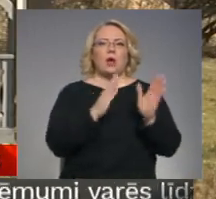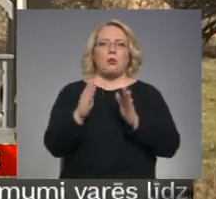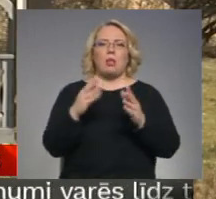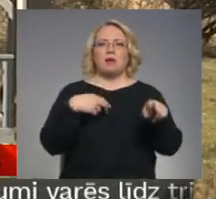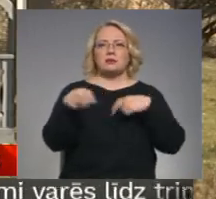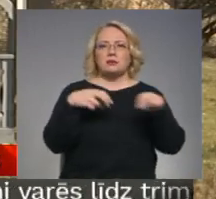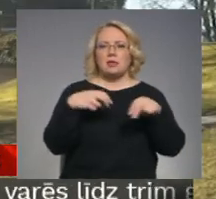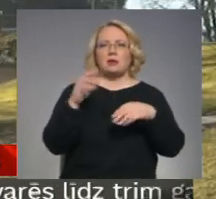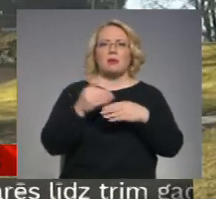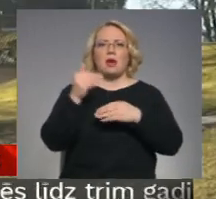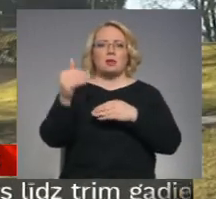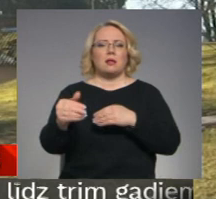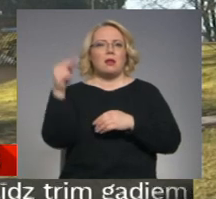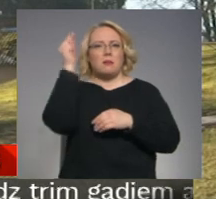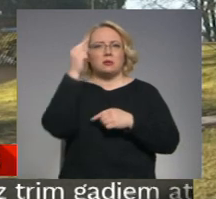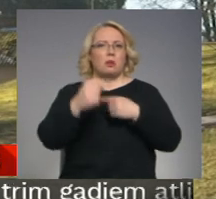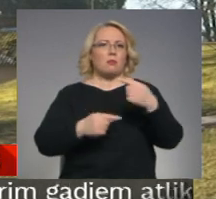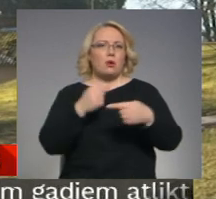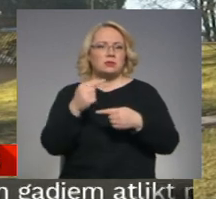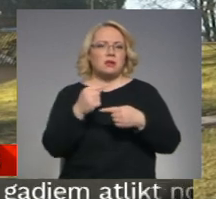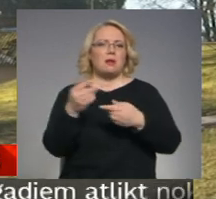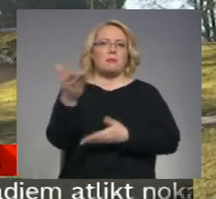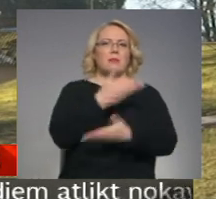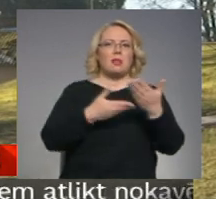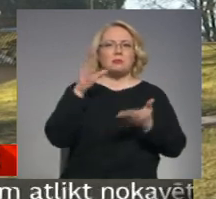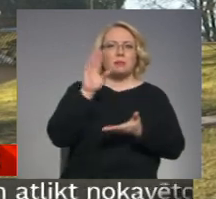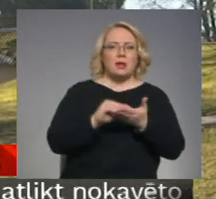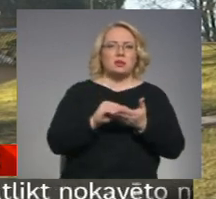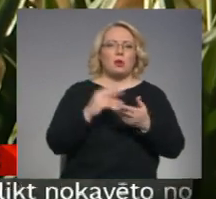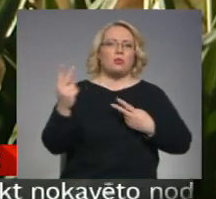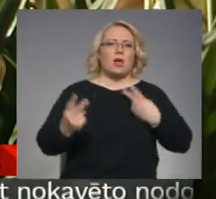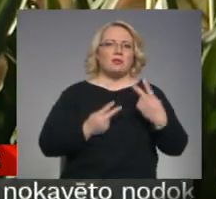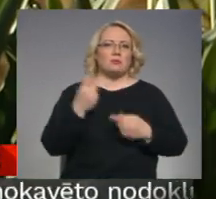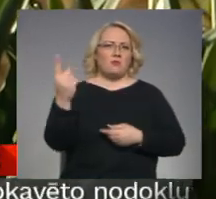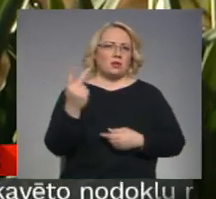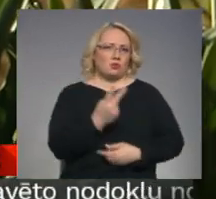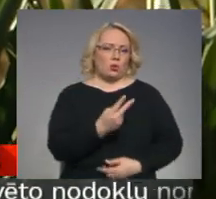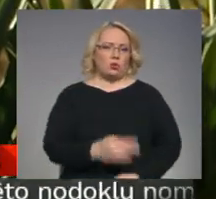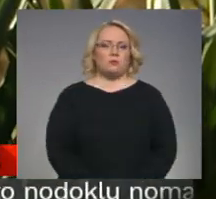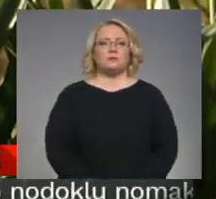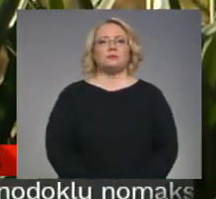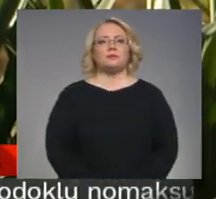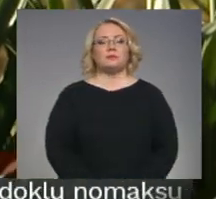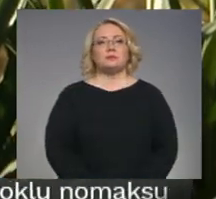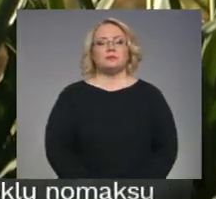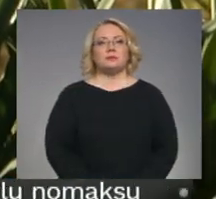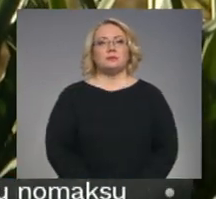sazinās par attālināto mācību procesu, dalās pieredzē un iedvesmo viens otru. Laura Jansson, Mārtiņš Belka, Vidzemes televīzija